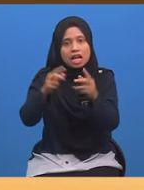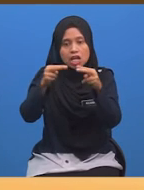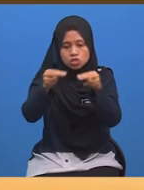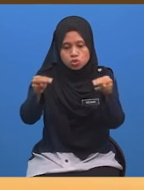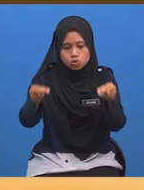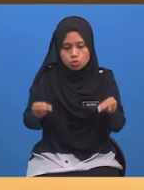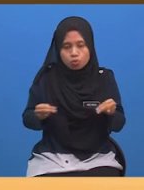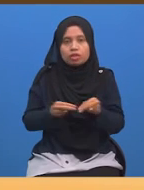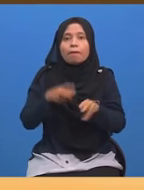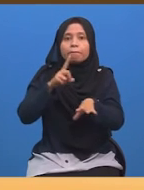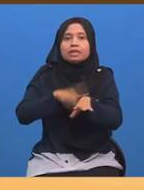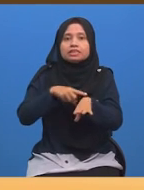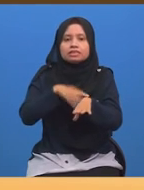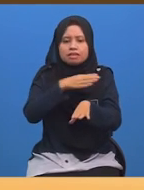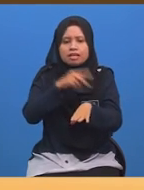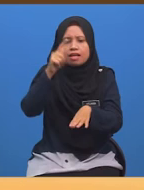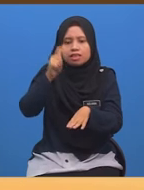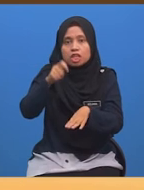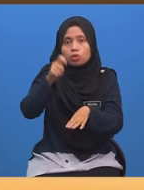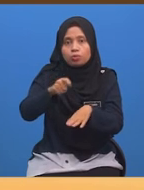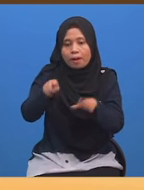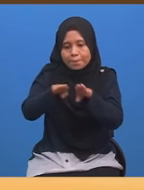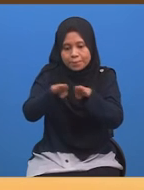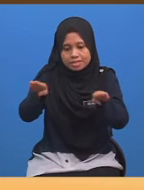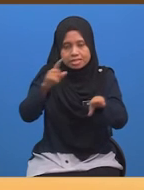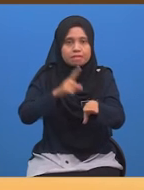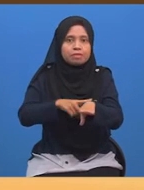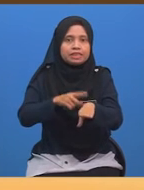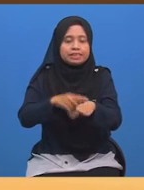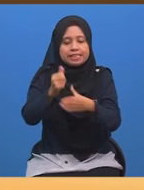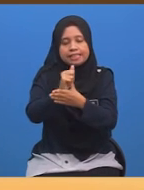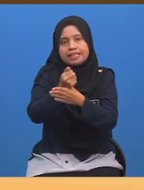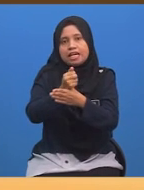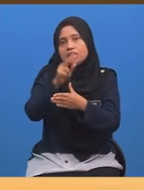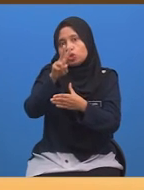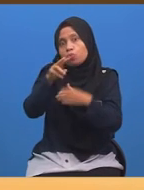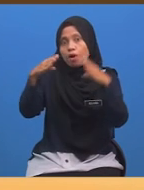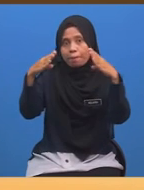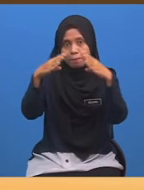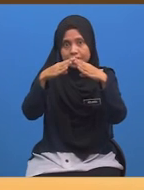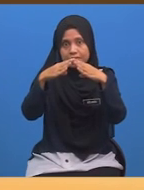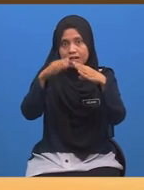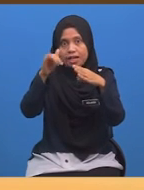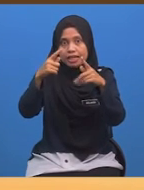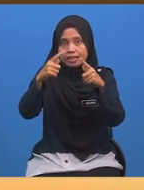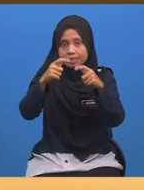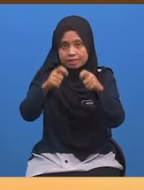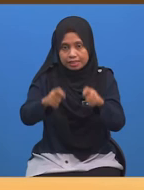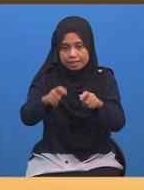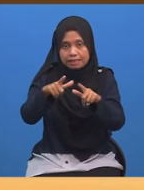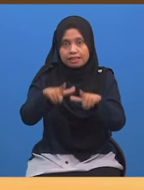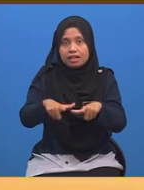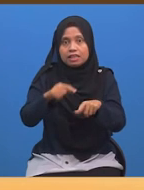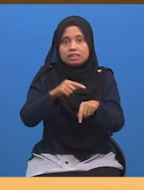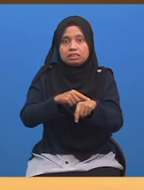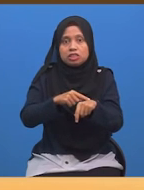Dan menentukan perbezaan masa antara dua bandar Terletak dalam zon